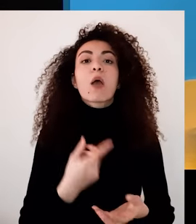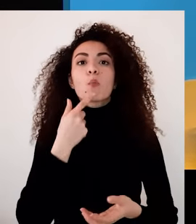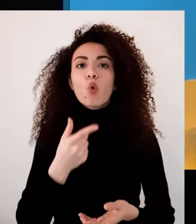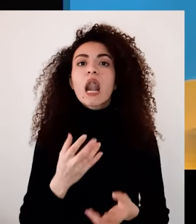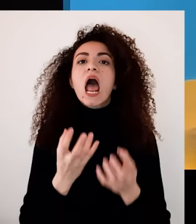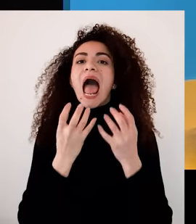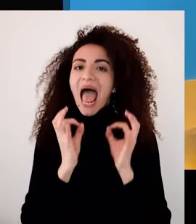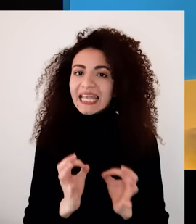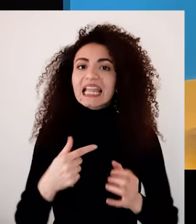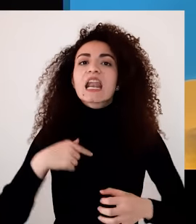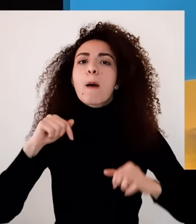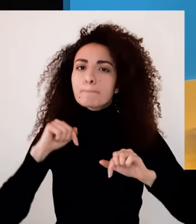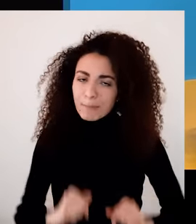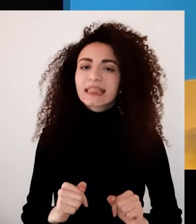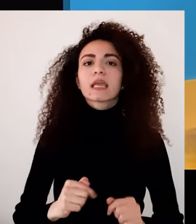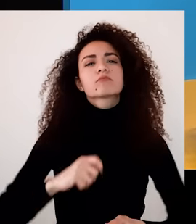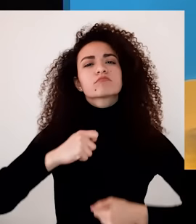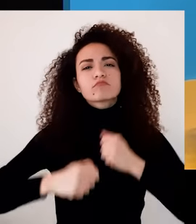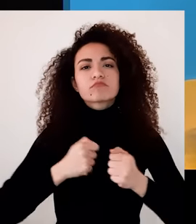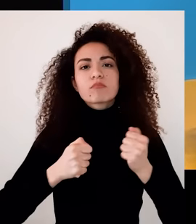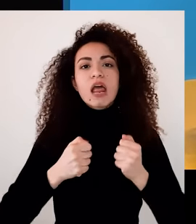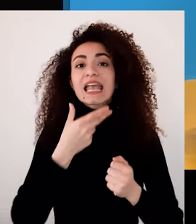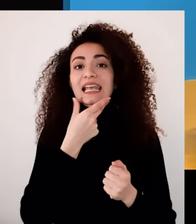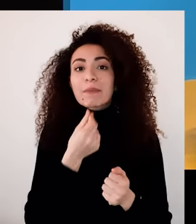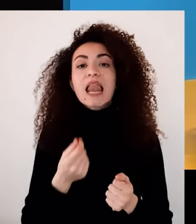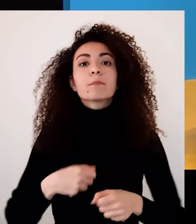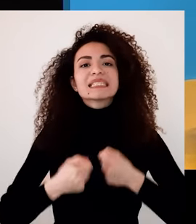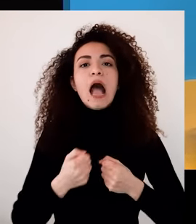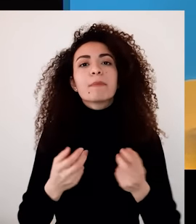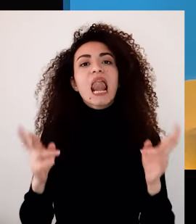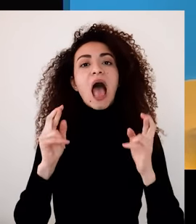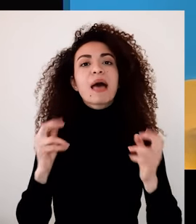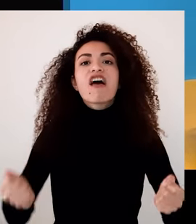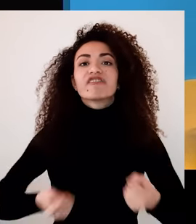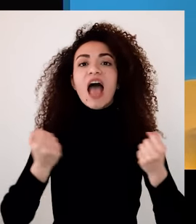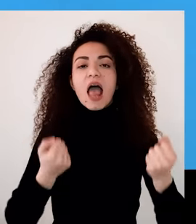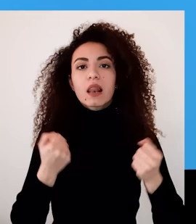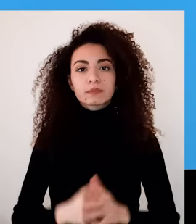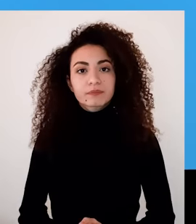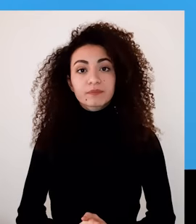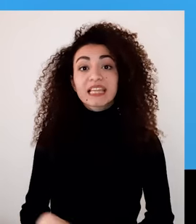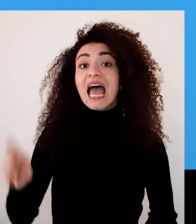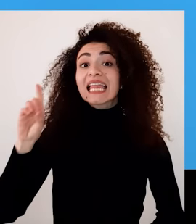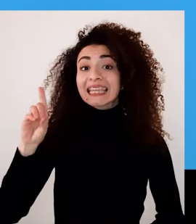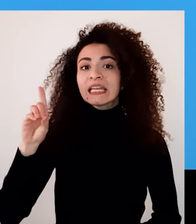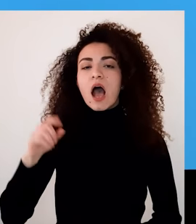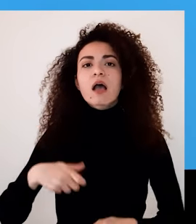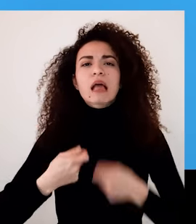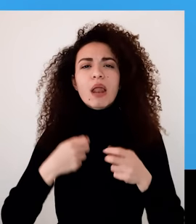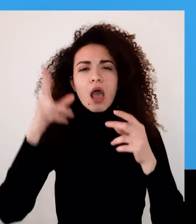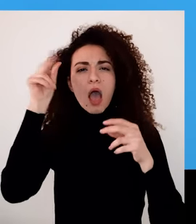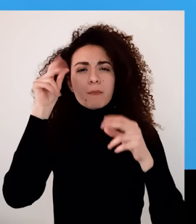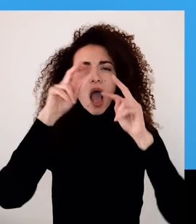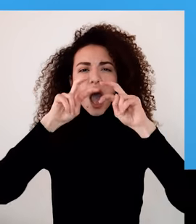الأمور التي تعاحت لنفسي أن أقوم بها من أجل حصول أملي الفاعل مثلا دينا